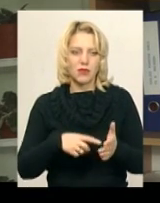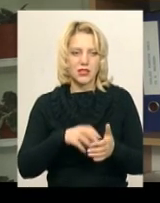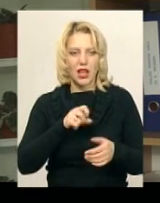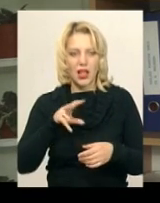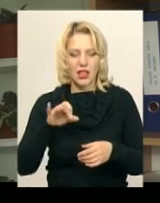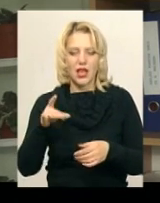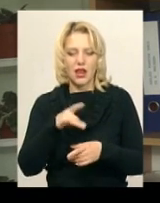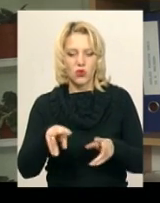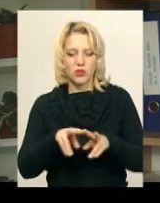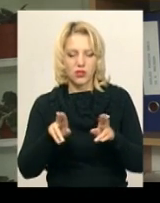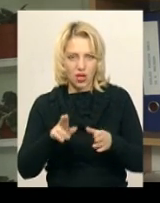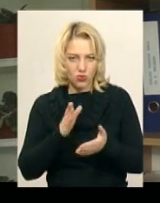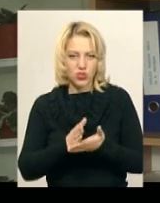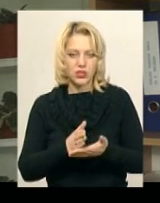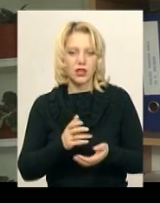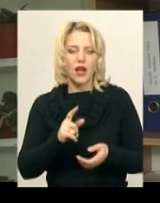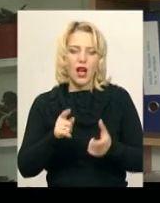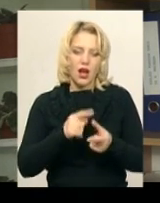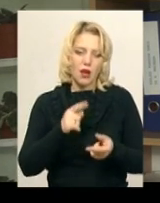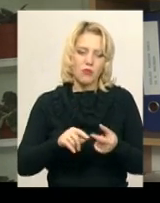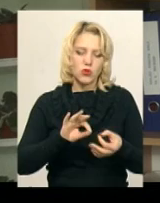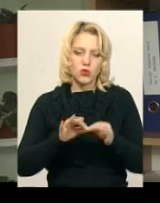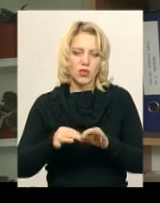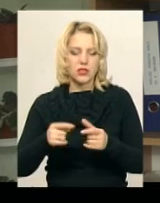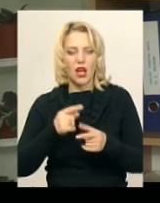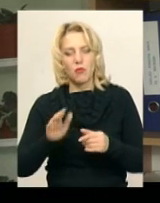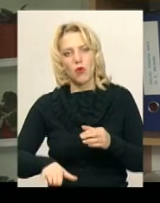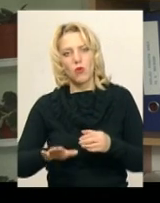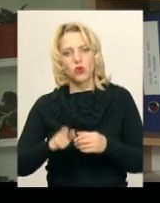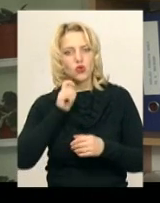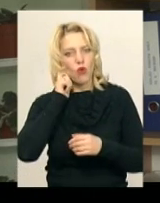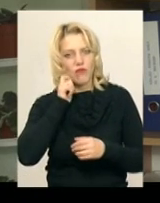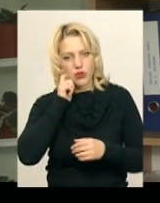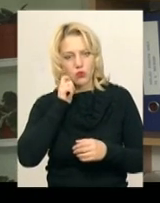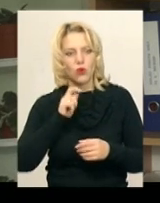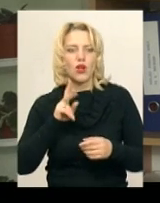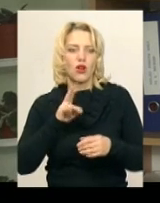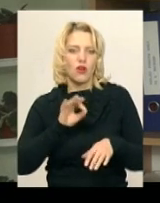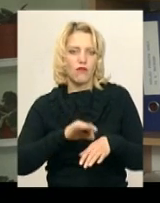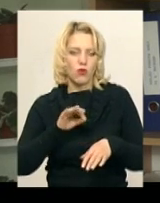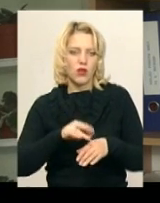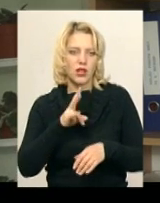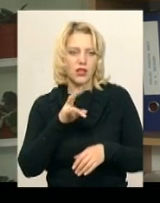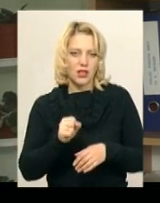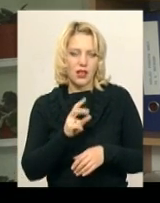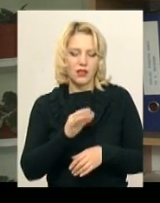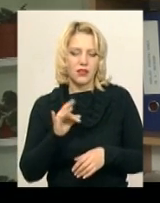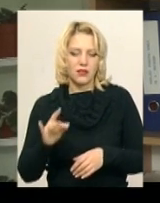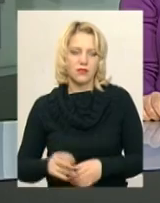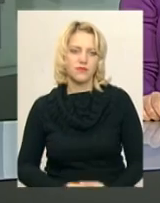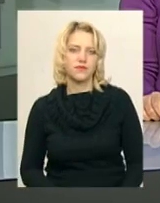районів також маємо, або з ускладненням, або молодшого віку також хворих на кір.